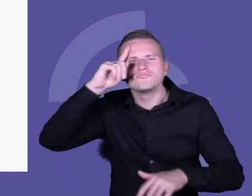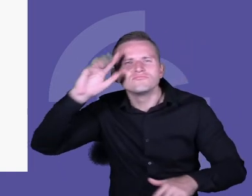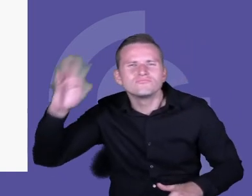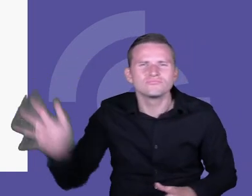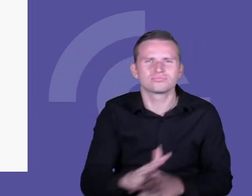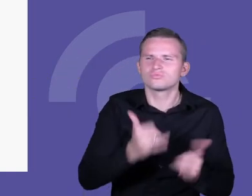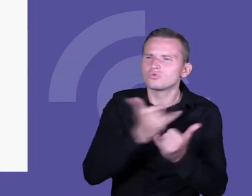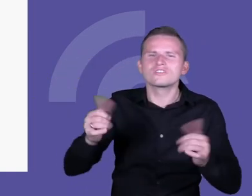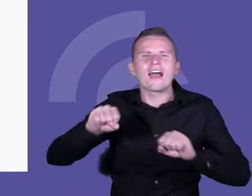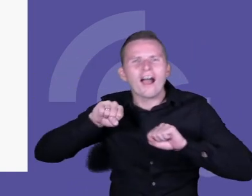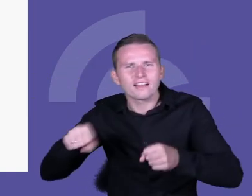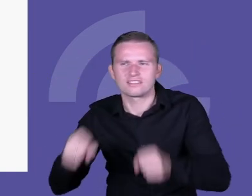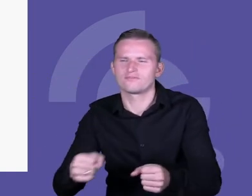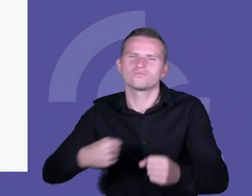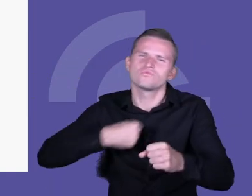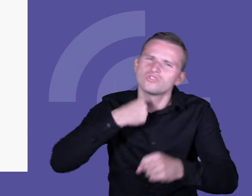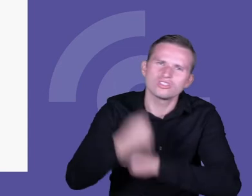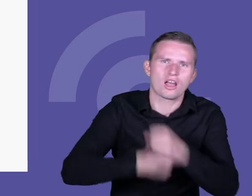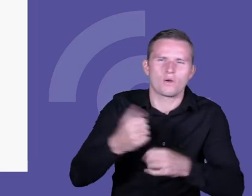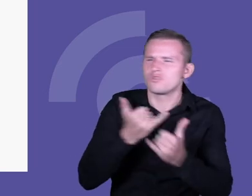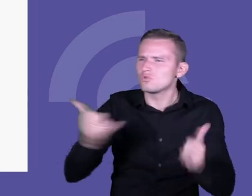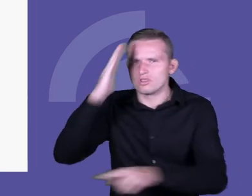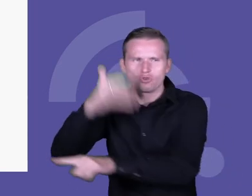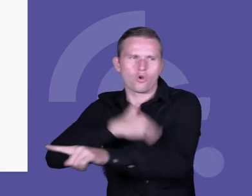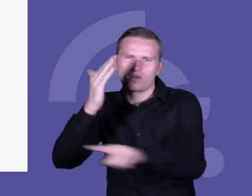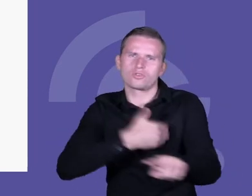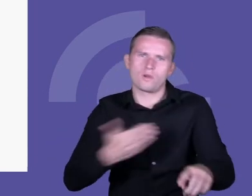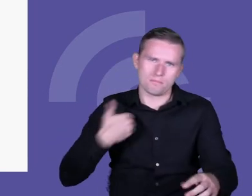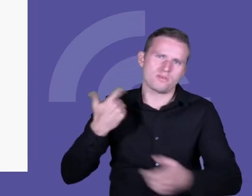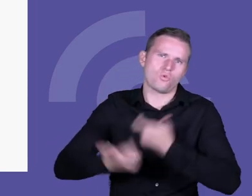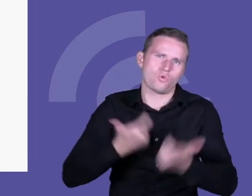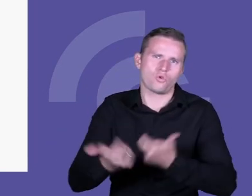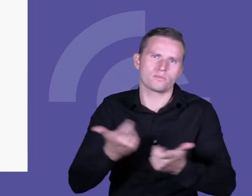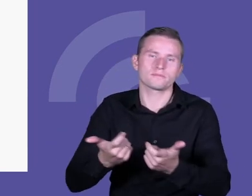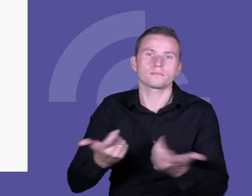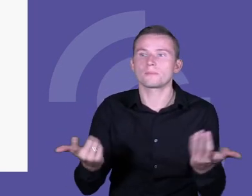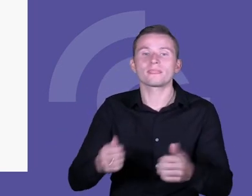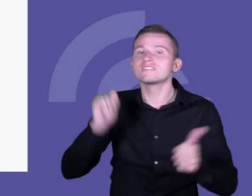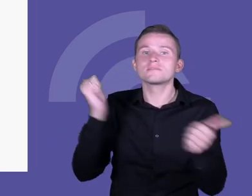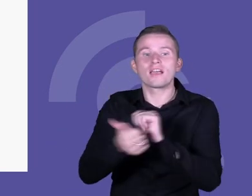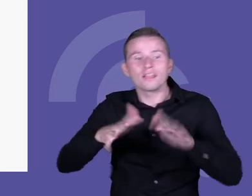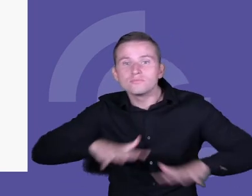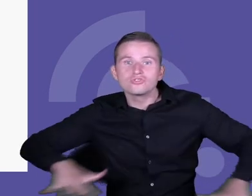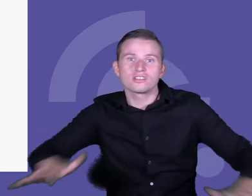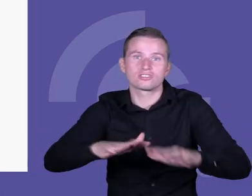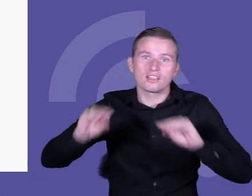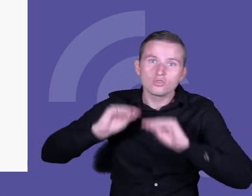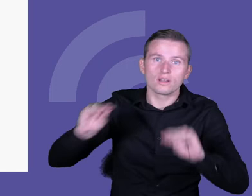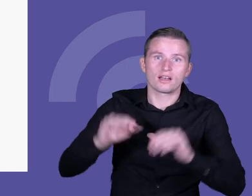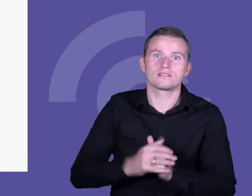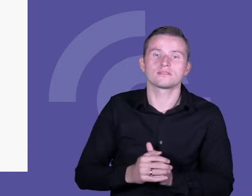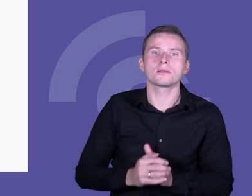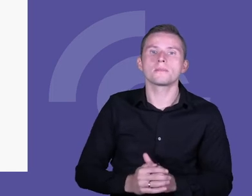aktywności, różnorodnych działań podjęły nasze szkoły. Właśnie zmiana myślenia o przestrzeni edukacyjnej, praca z